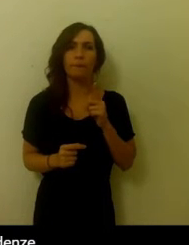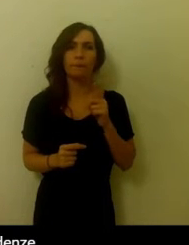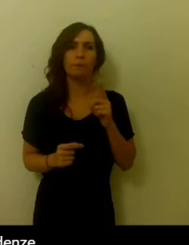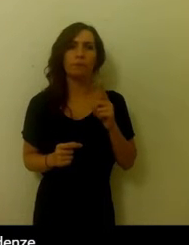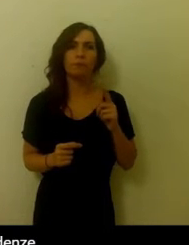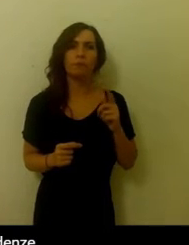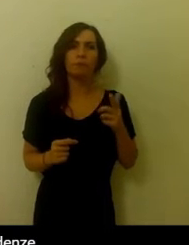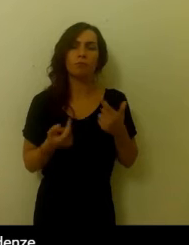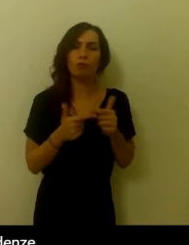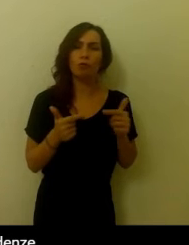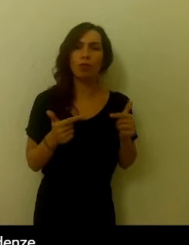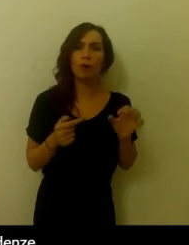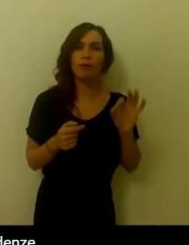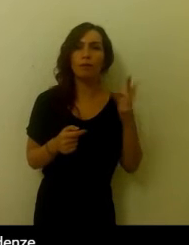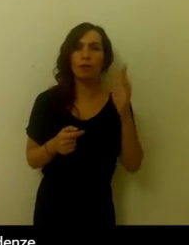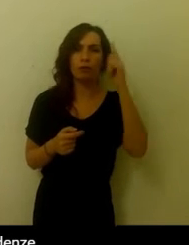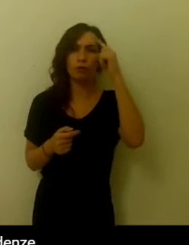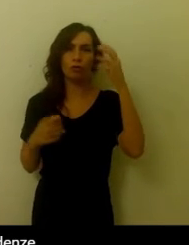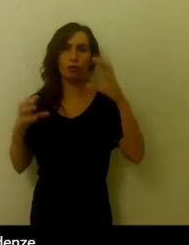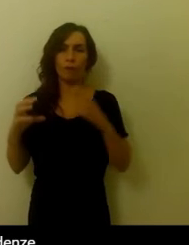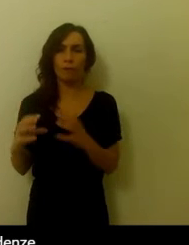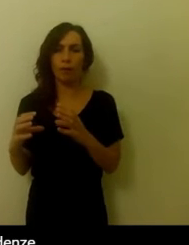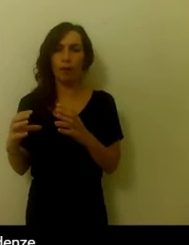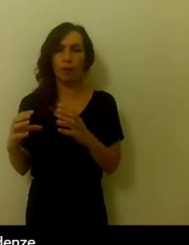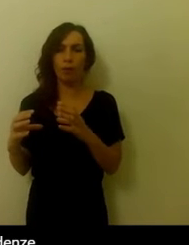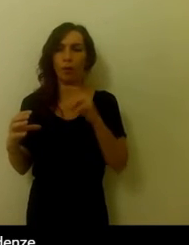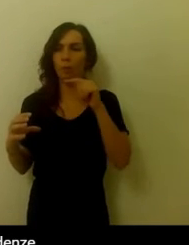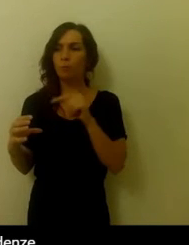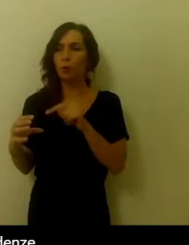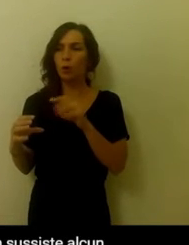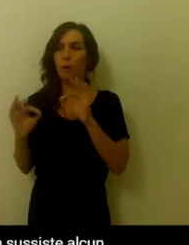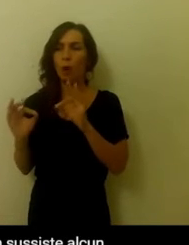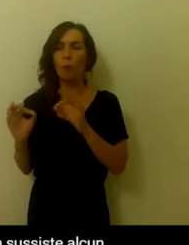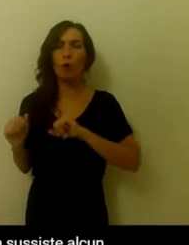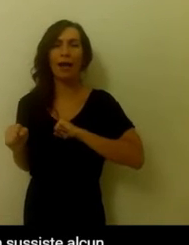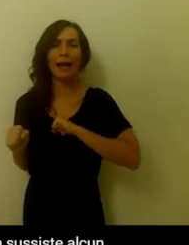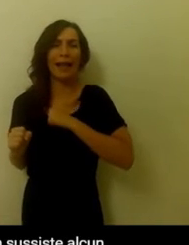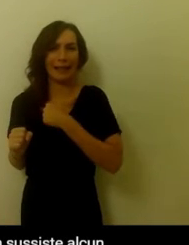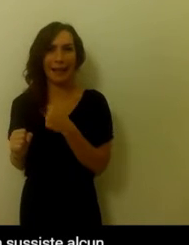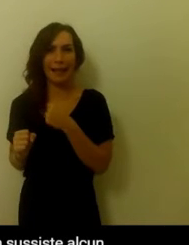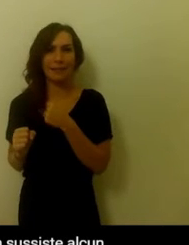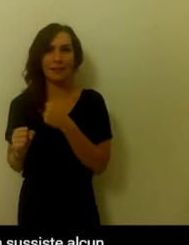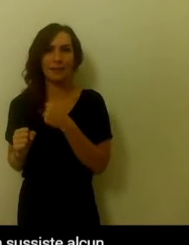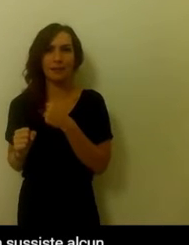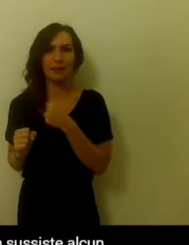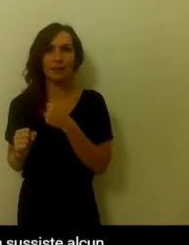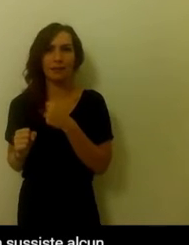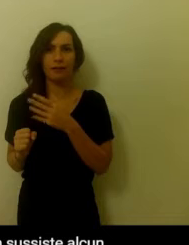non è impregnato di credenze e convinzioni.